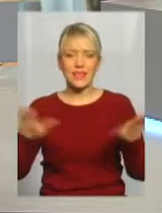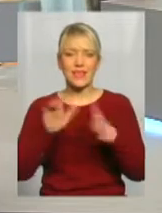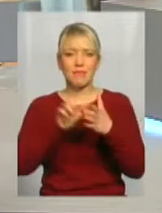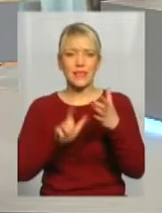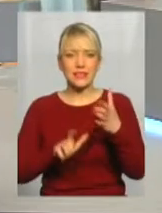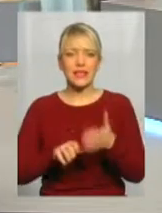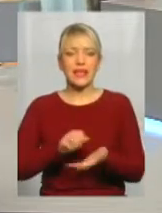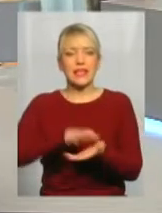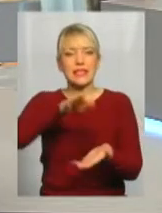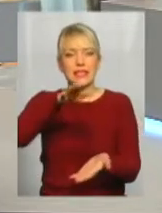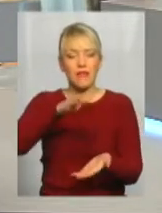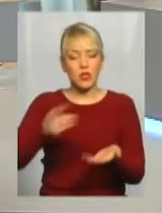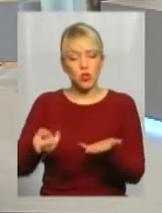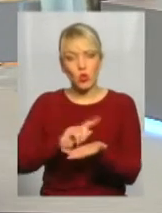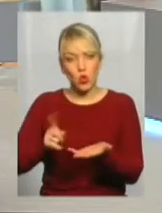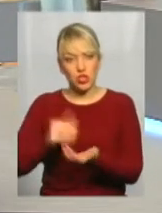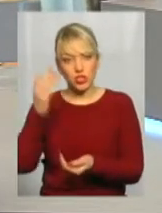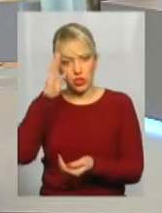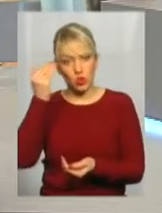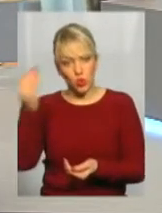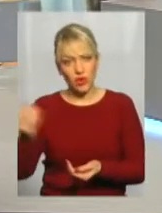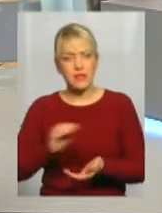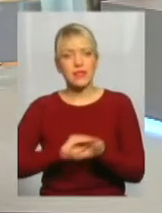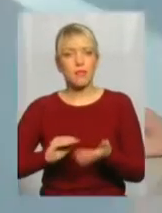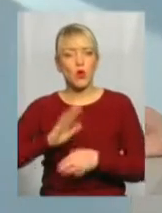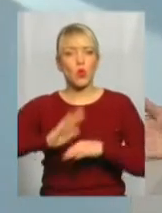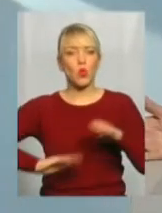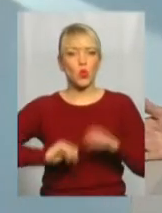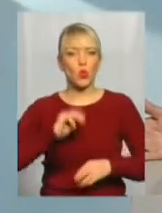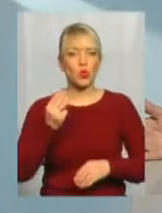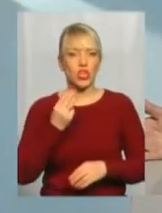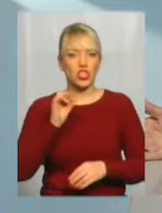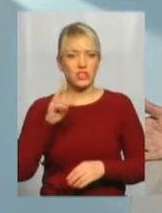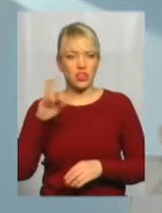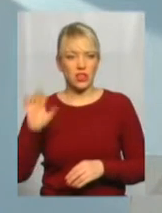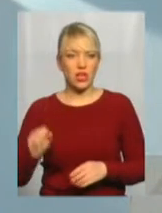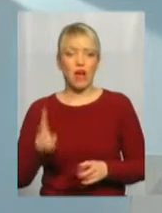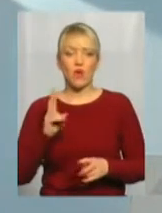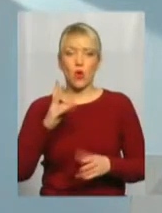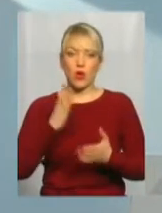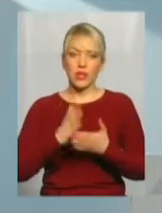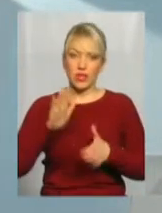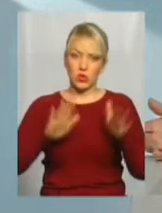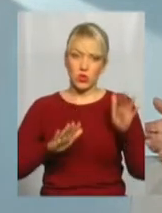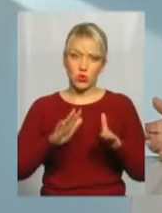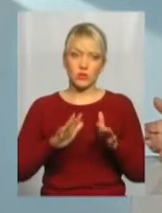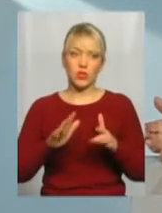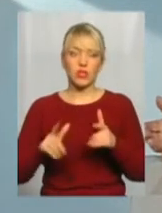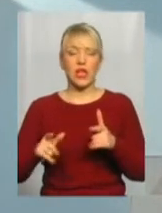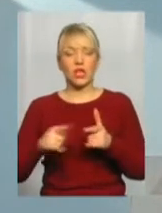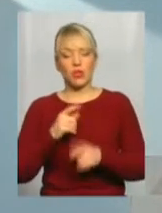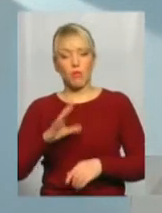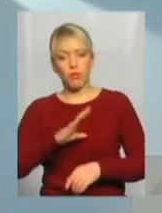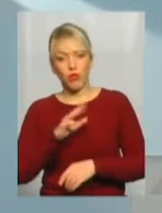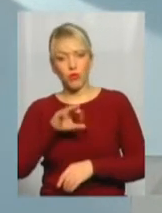записано рукою Тараса Шевченка». А тому, якщо у когось виникають сумніви, чи Тарас тут у нас був, чи не був, то